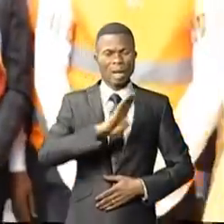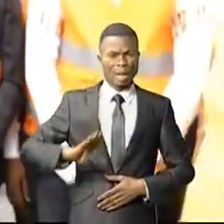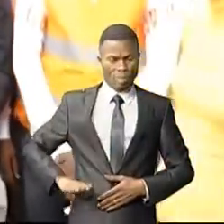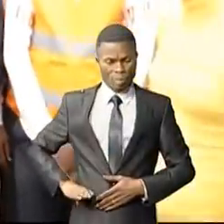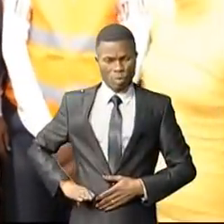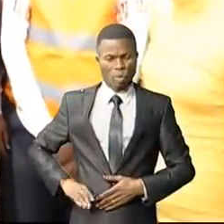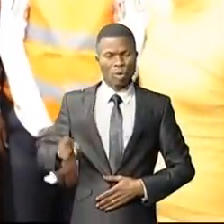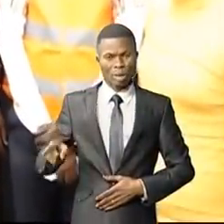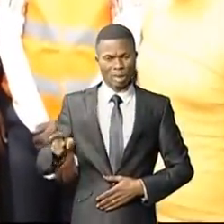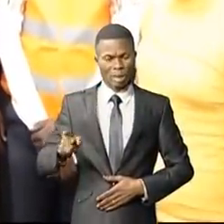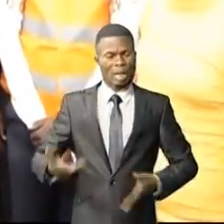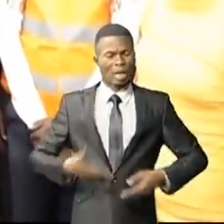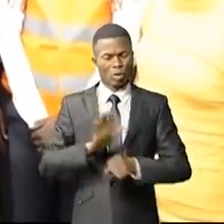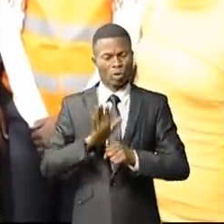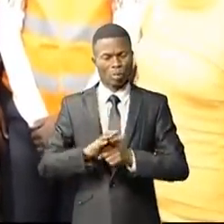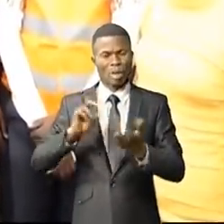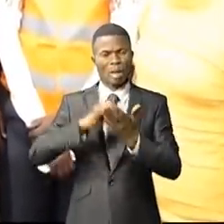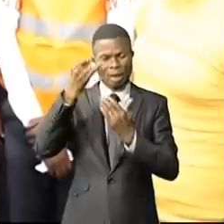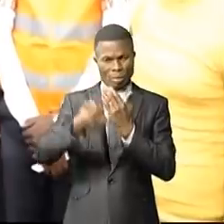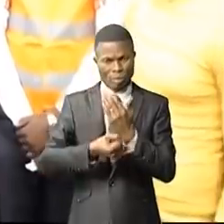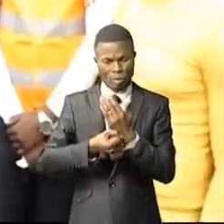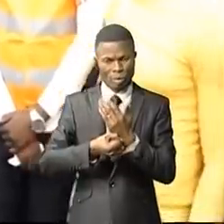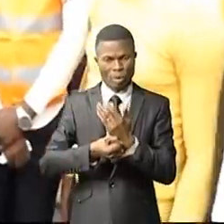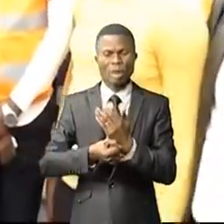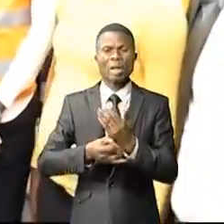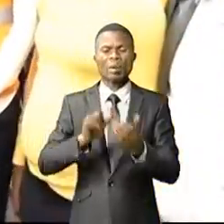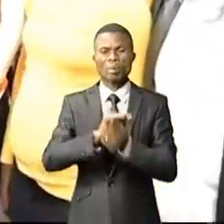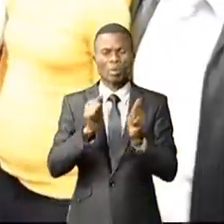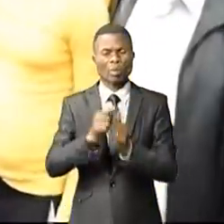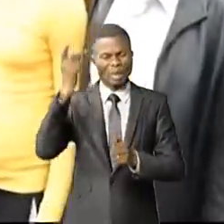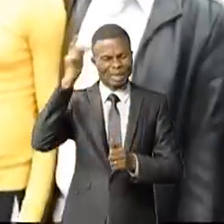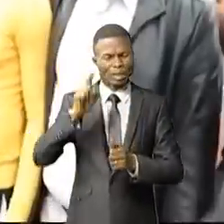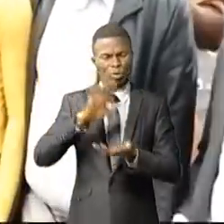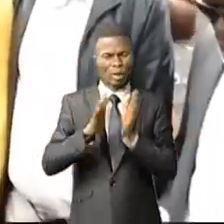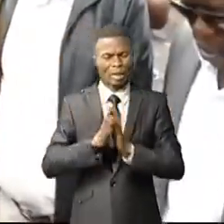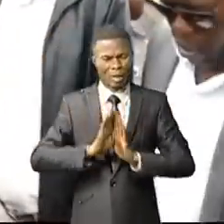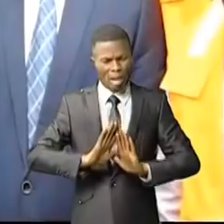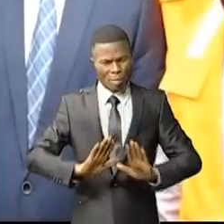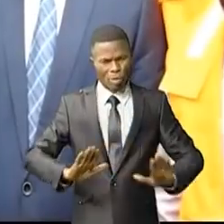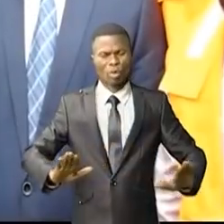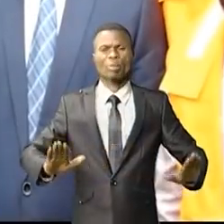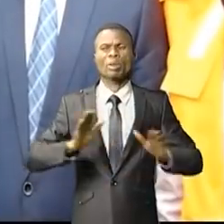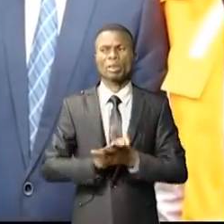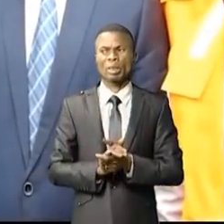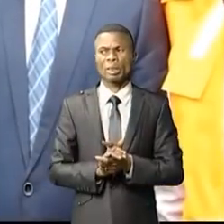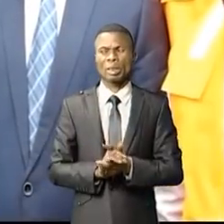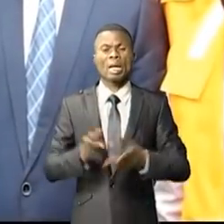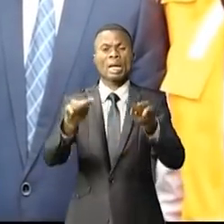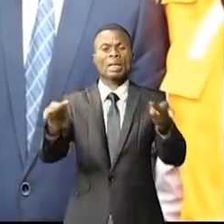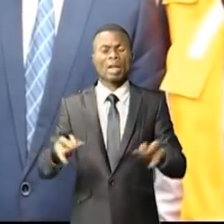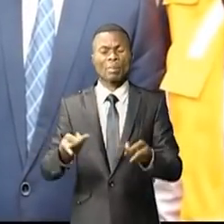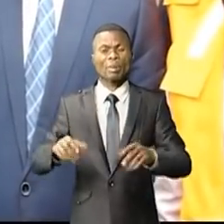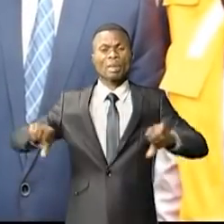Bailon ont salué ce projet qui rentre dans le cadre de Kine Boupéto. Vous le savez bien jusque-là les parkings des